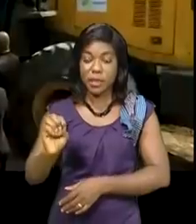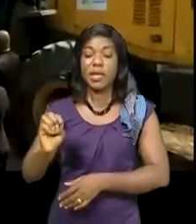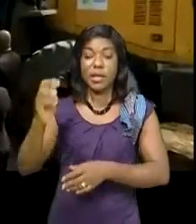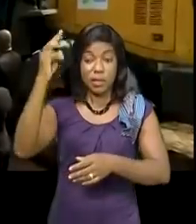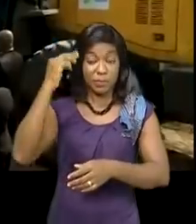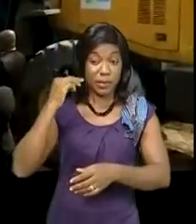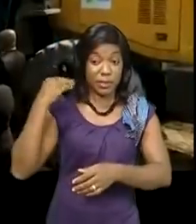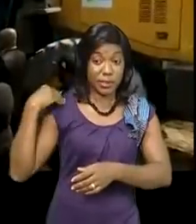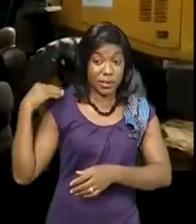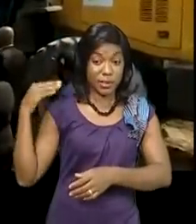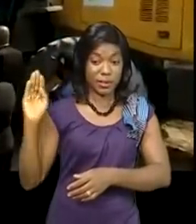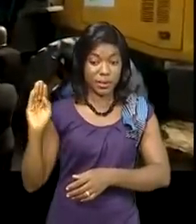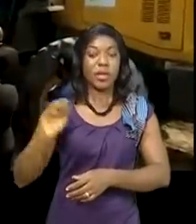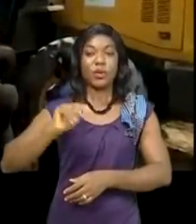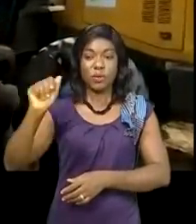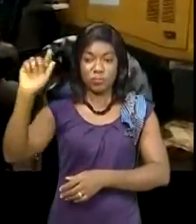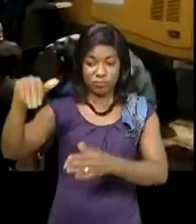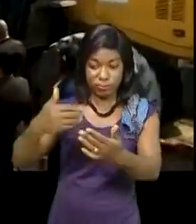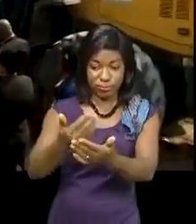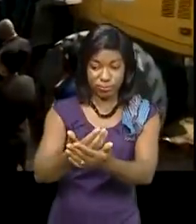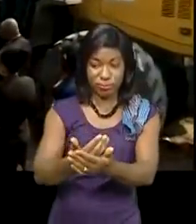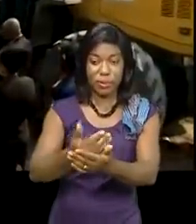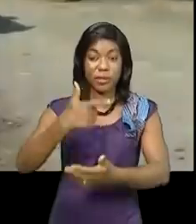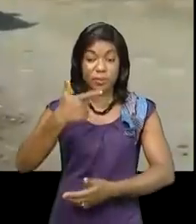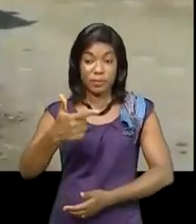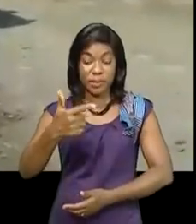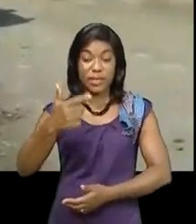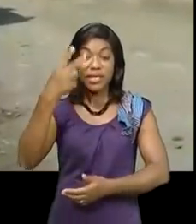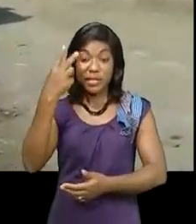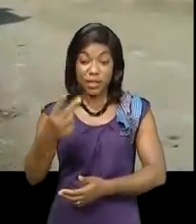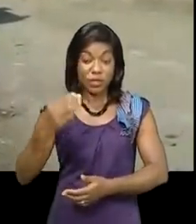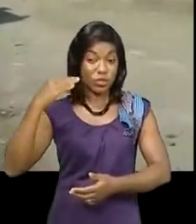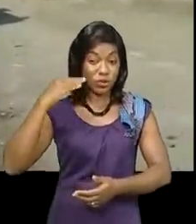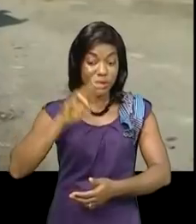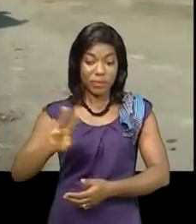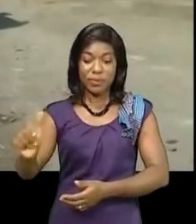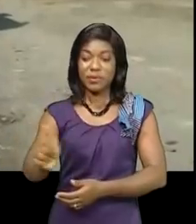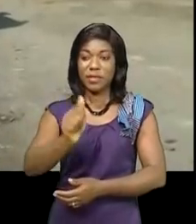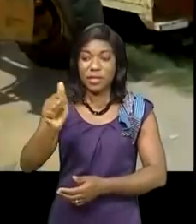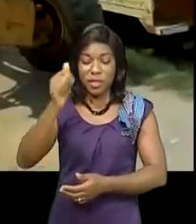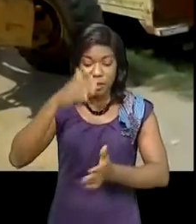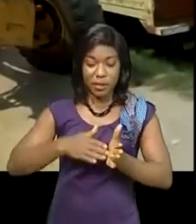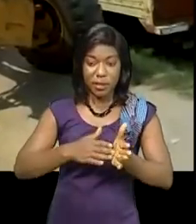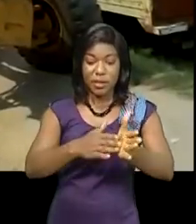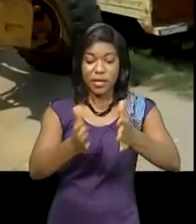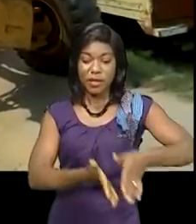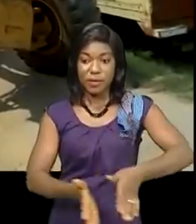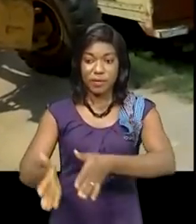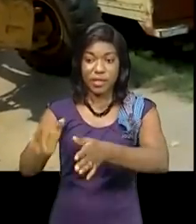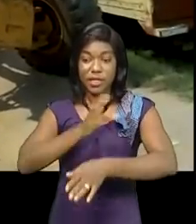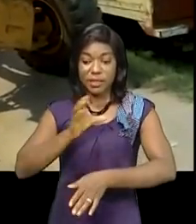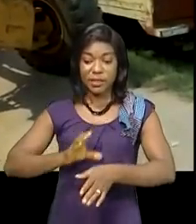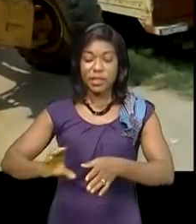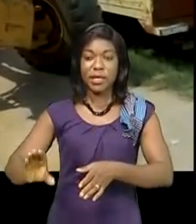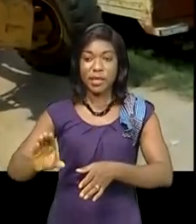publics, Alexis Kisarro, a lancé mardi 2 juin 2021 la poursuite des travaux de réhabilitation de l'avenue chrétienne à Kintambo